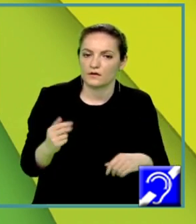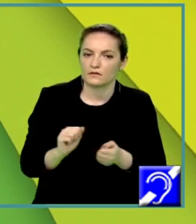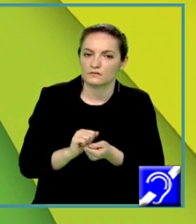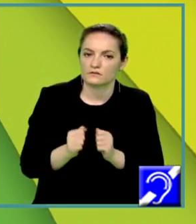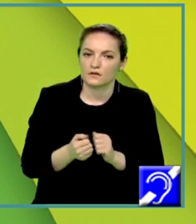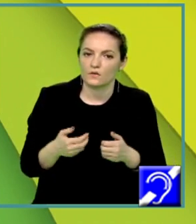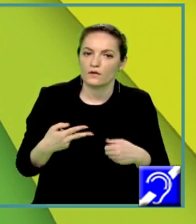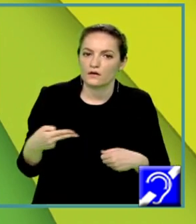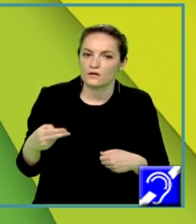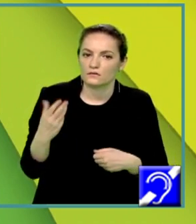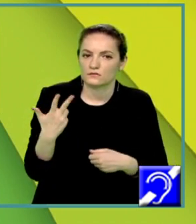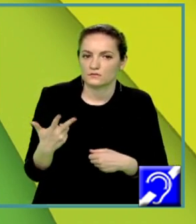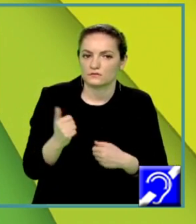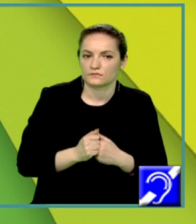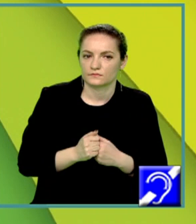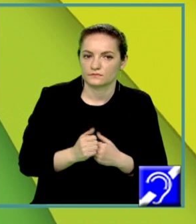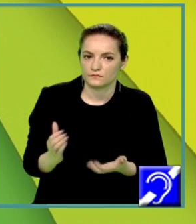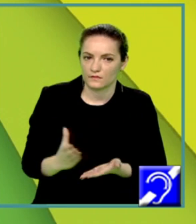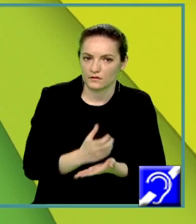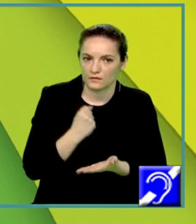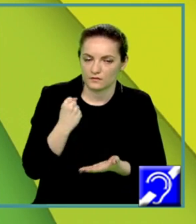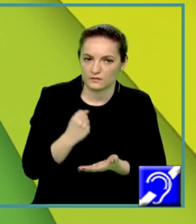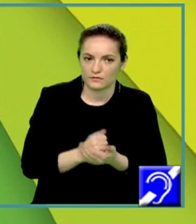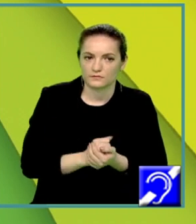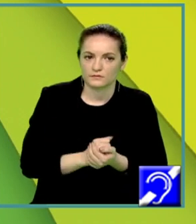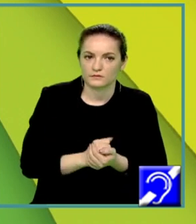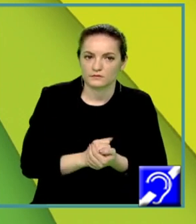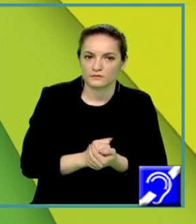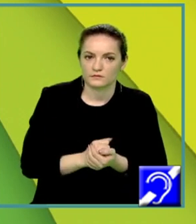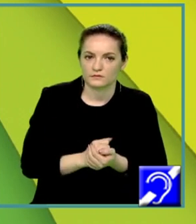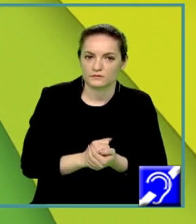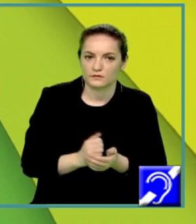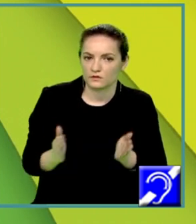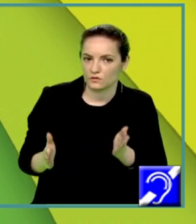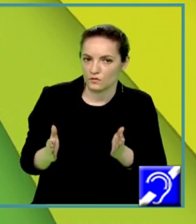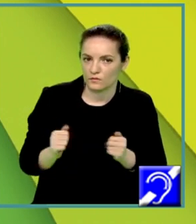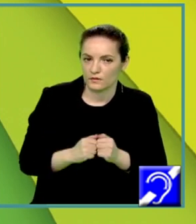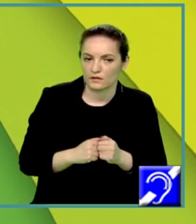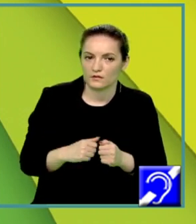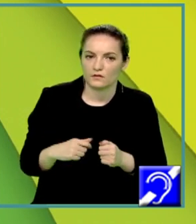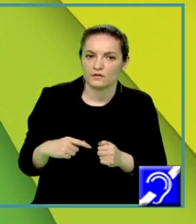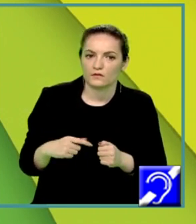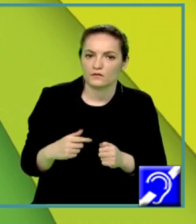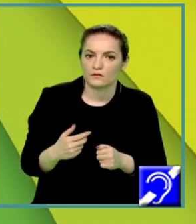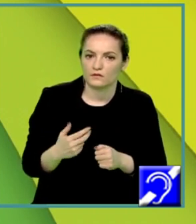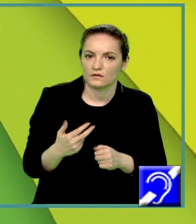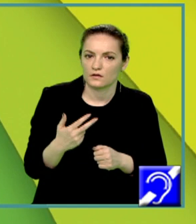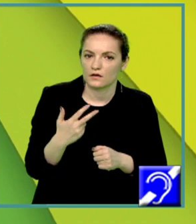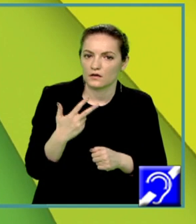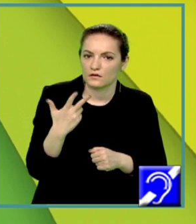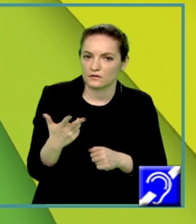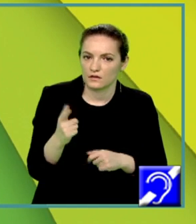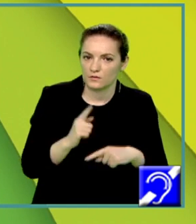decât 3. Obținem, utilizând ambele relații, că domeniul meu va fi intervalul 3 plus infinit